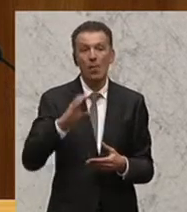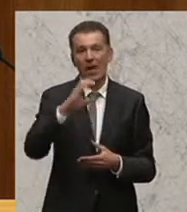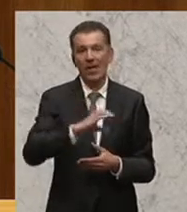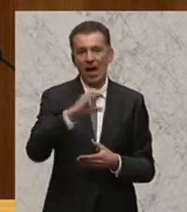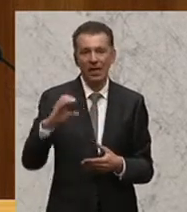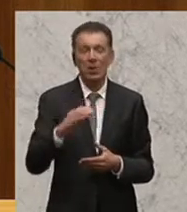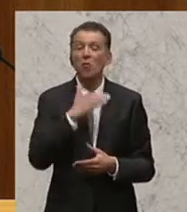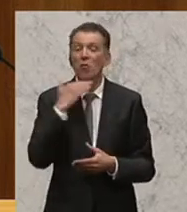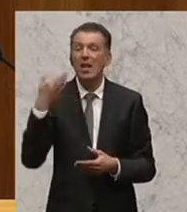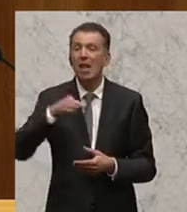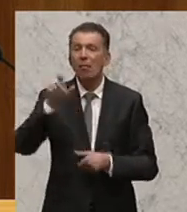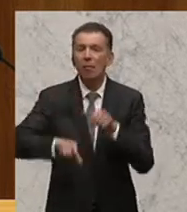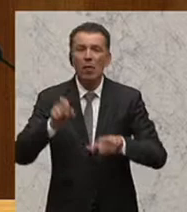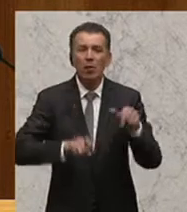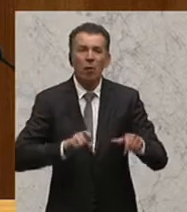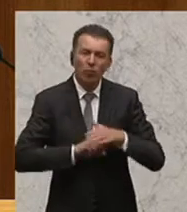ganz vieler Helferinnen.